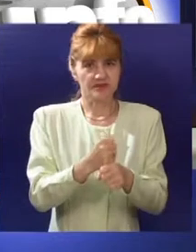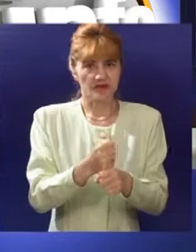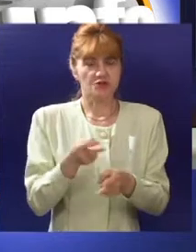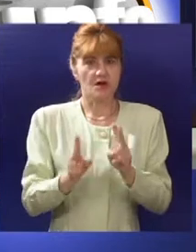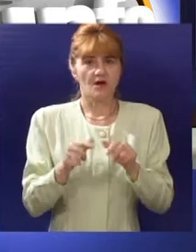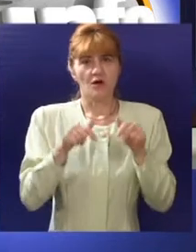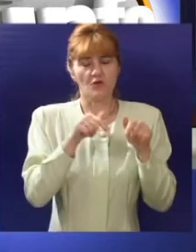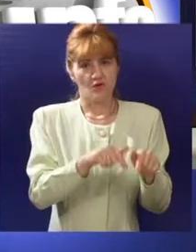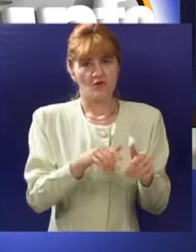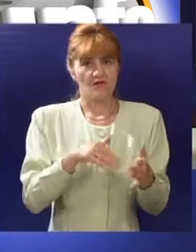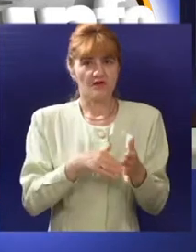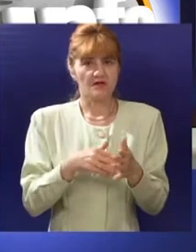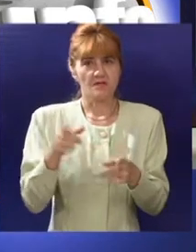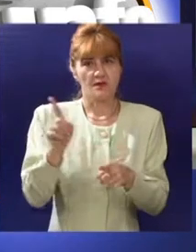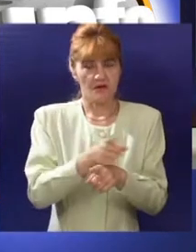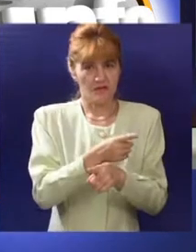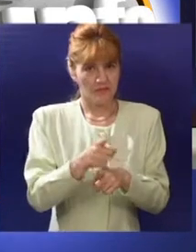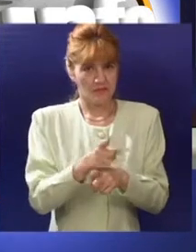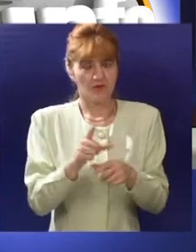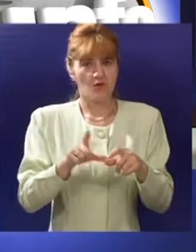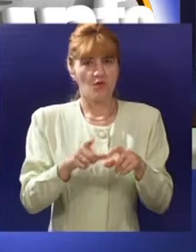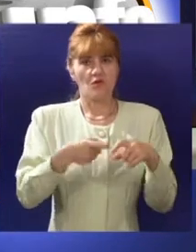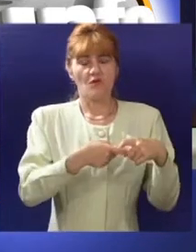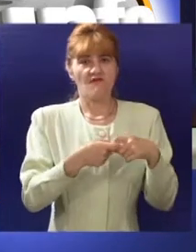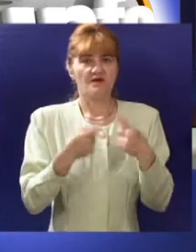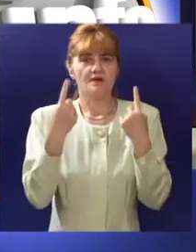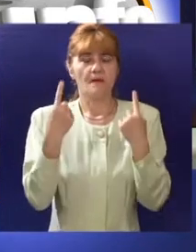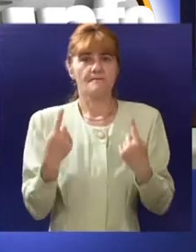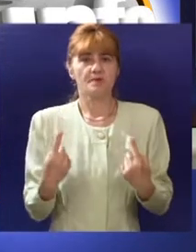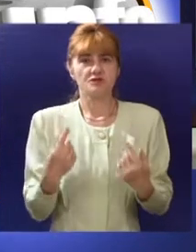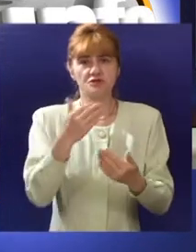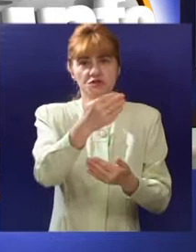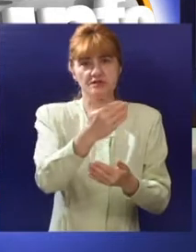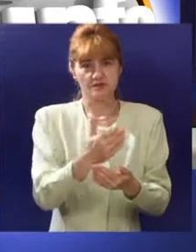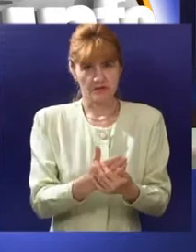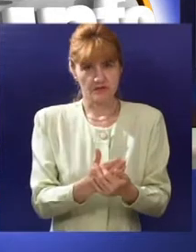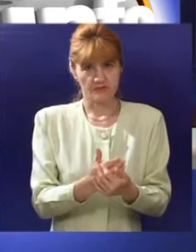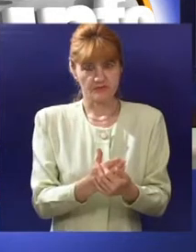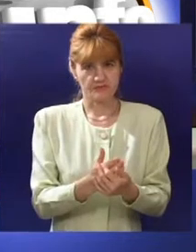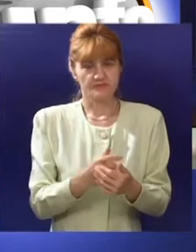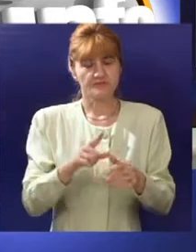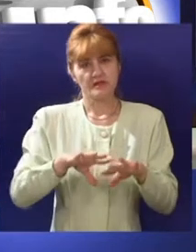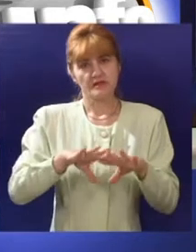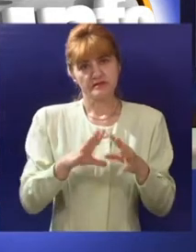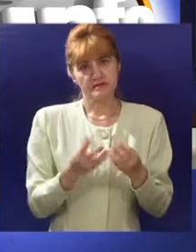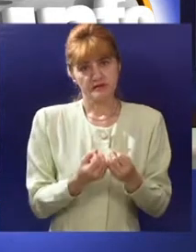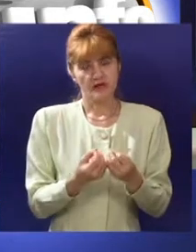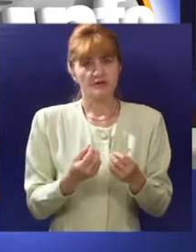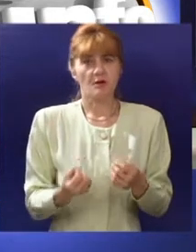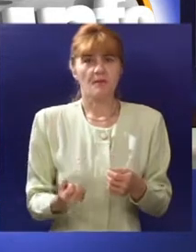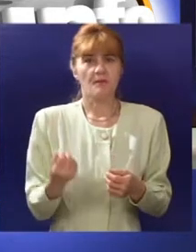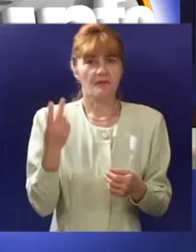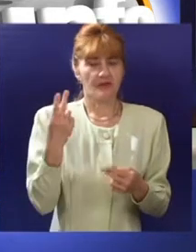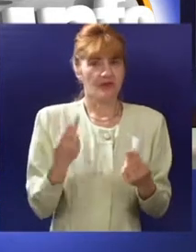postojeće zaštite Parka Prirode Palić koja će se usaglasiti sa postojećom zakonskom regulativom u skladu sa stanjem